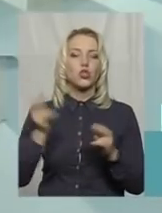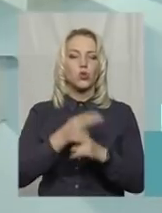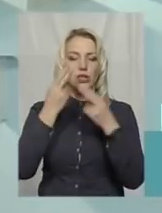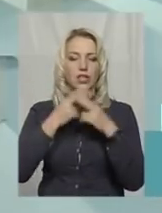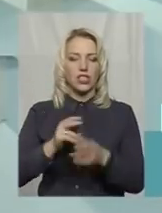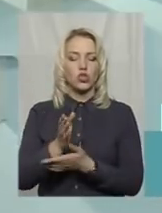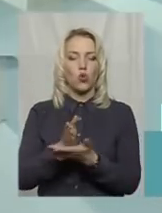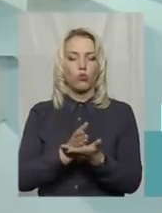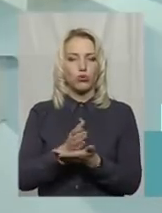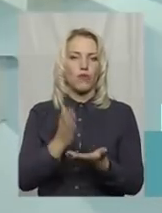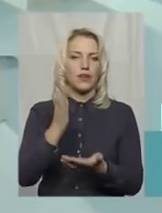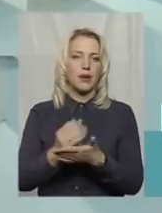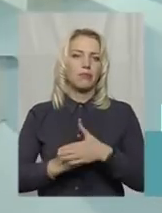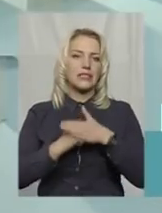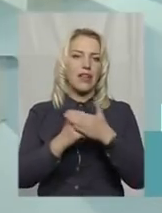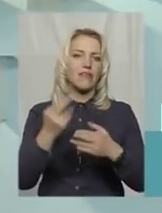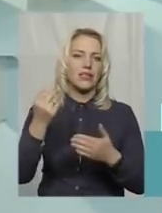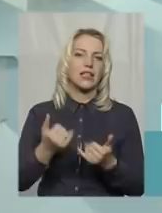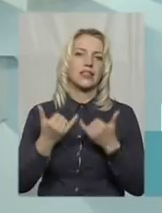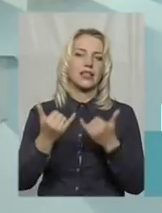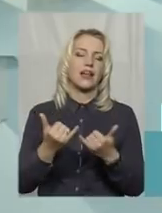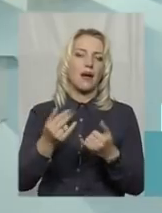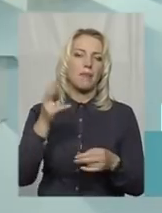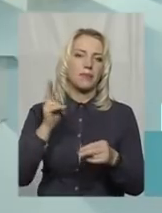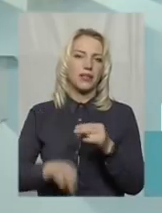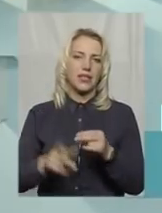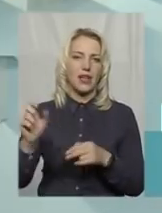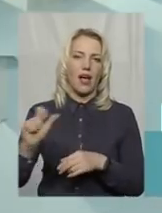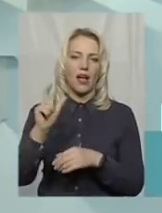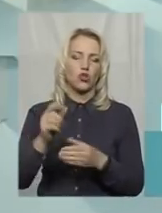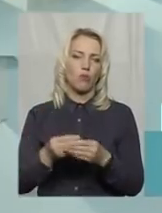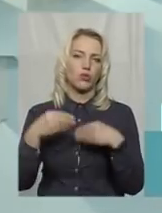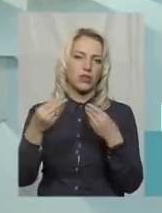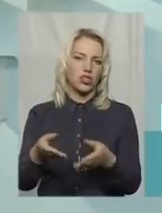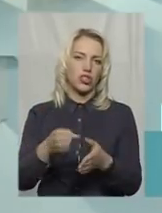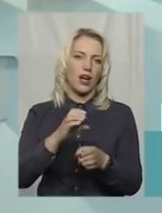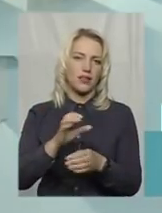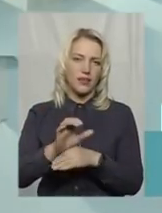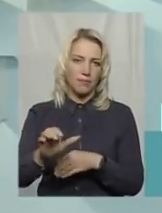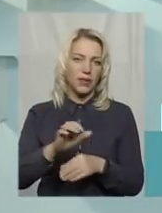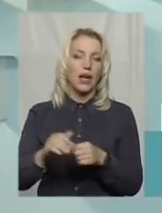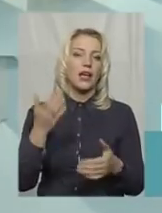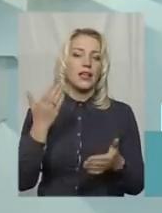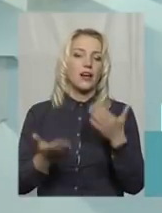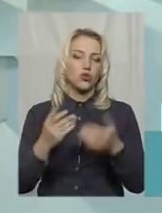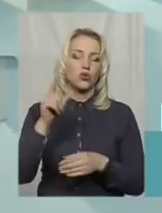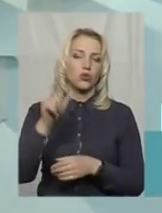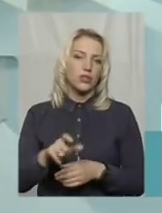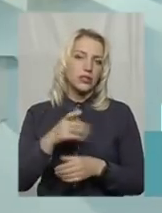є підставою для припинення газопостачання. Тобто, якщо людина з своїх якихось переконань